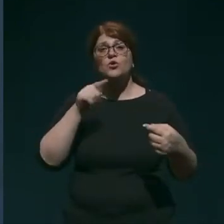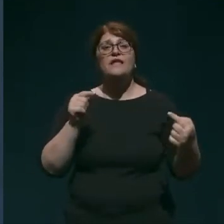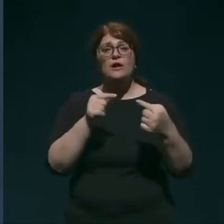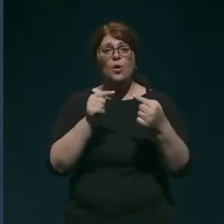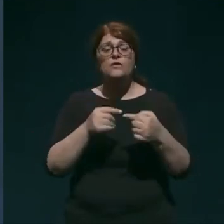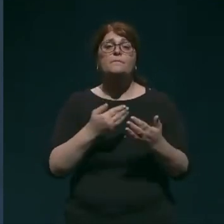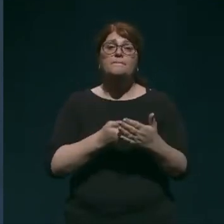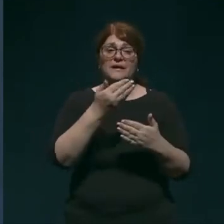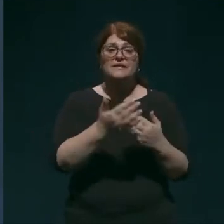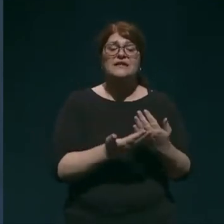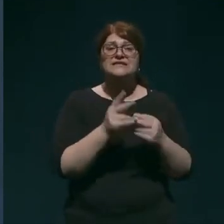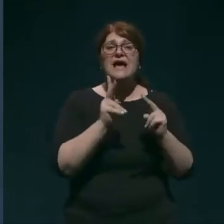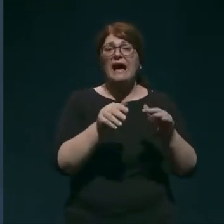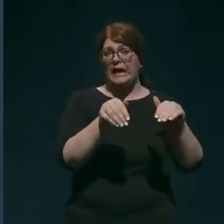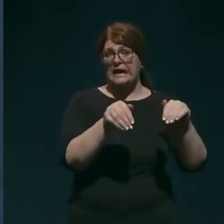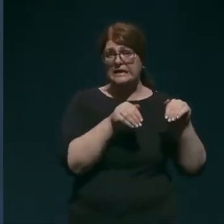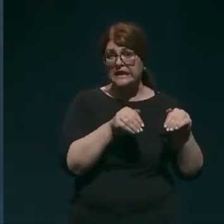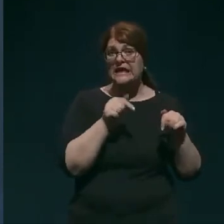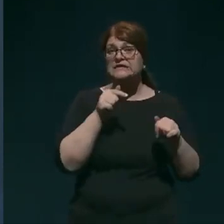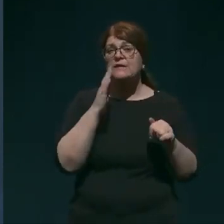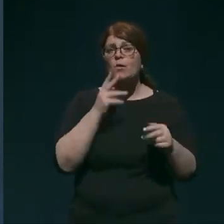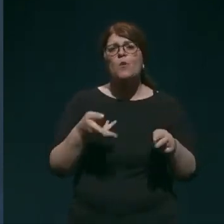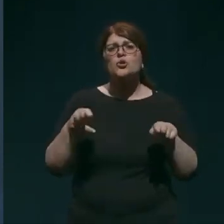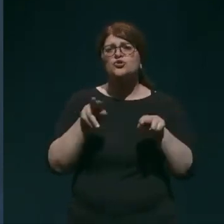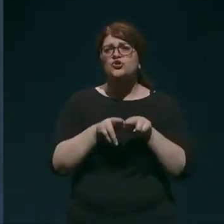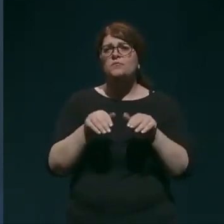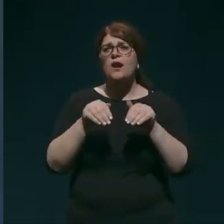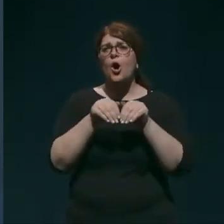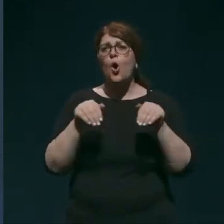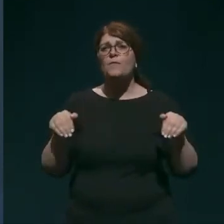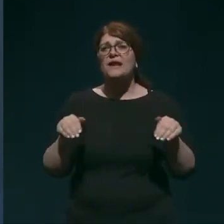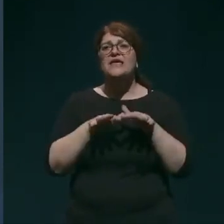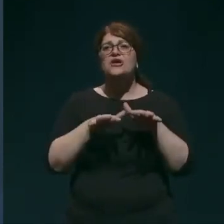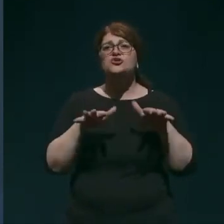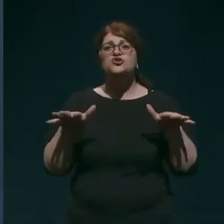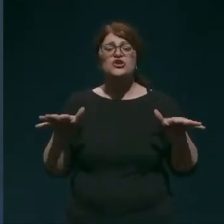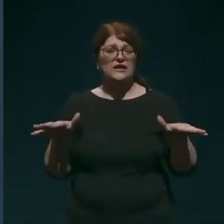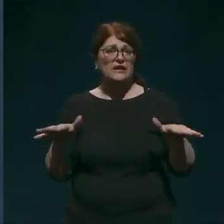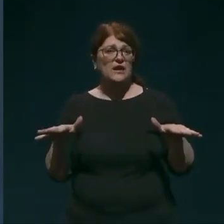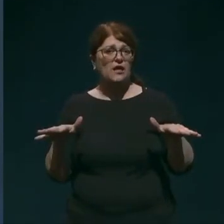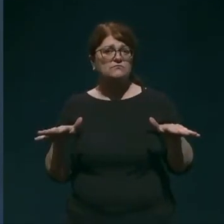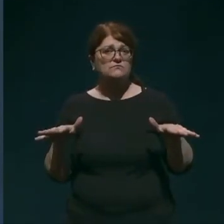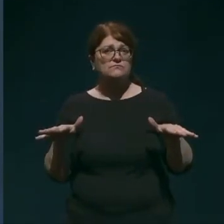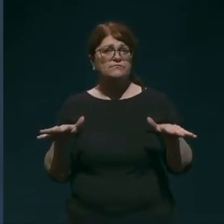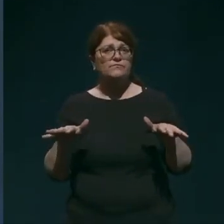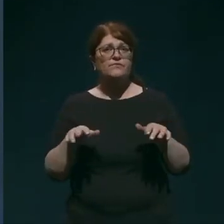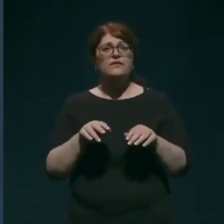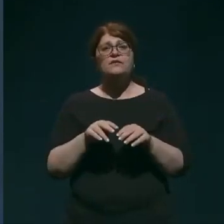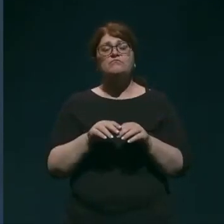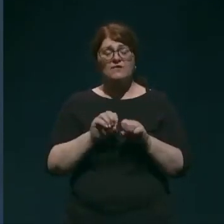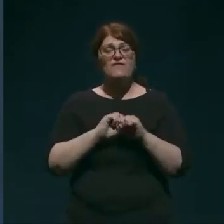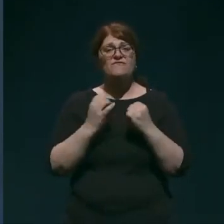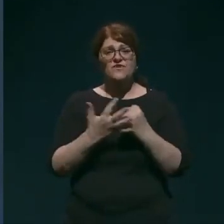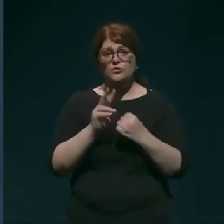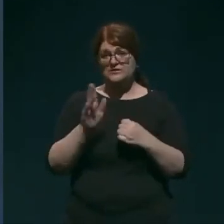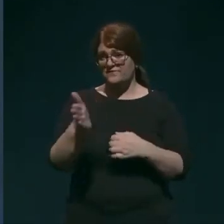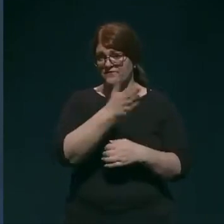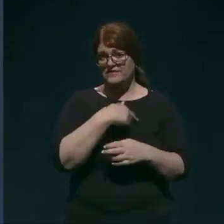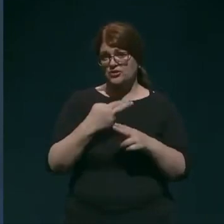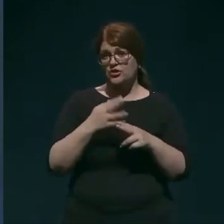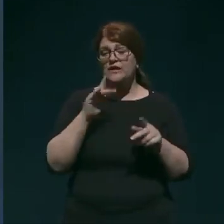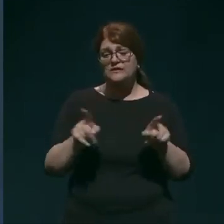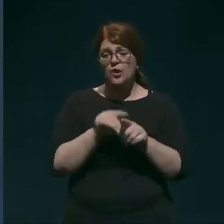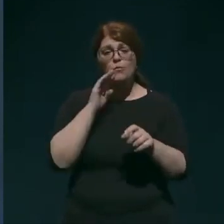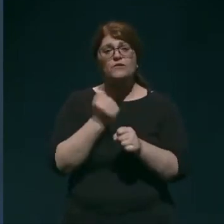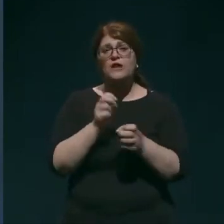predlagala za njih karantena in s bomo čim bolj omejili širjenje virusa v naši državi. In tako bomo delali